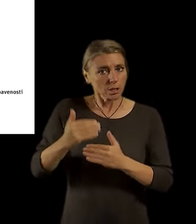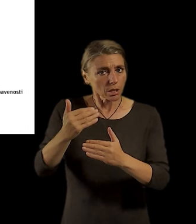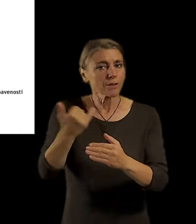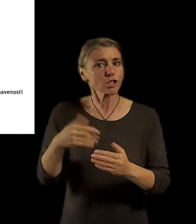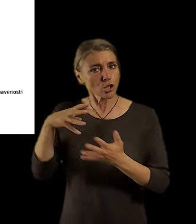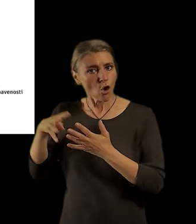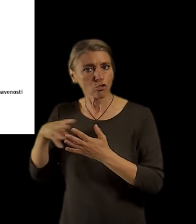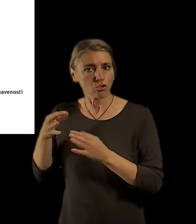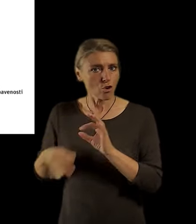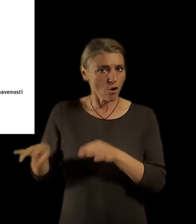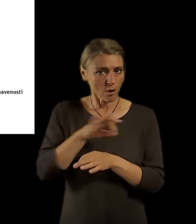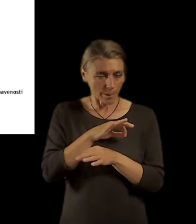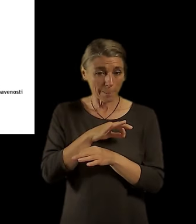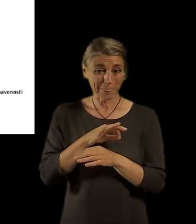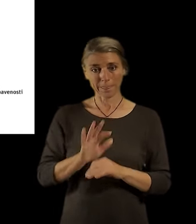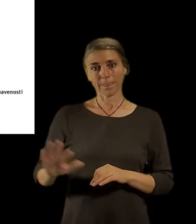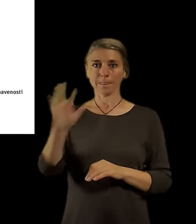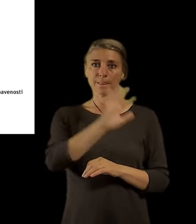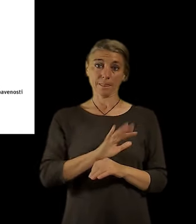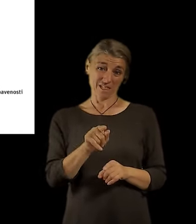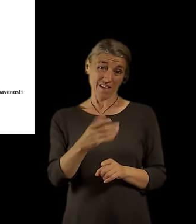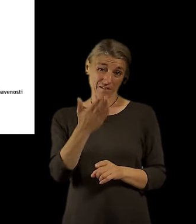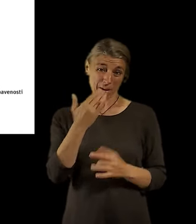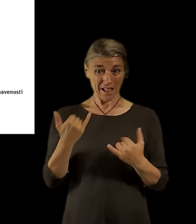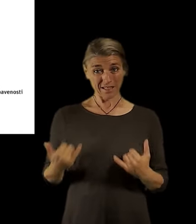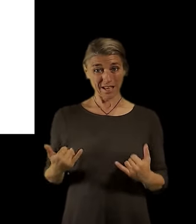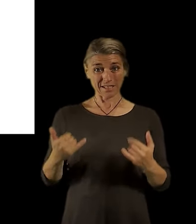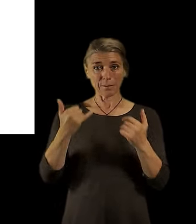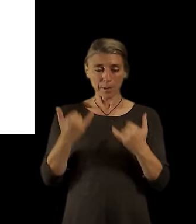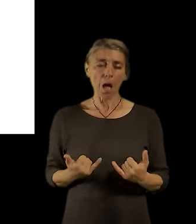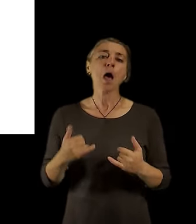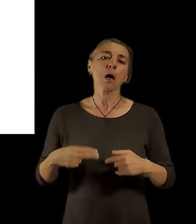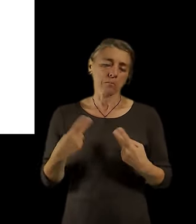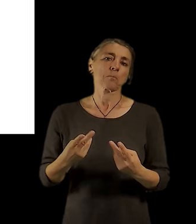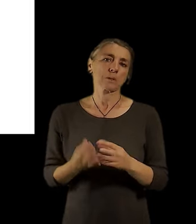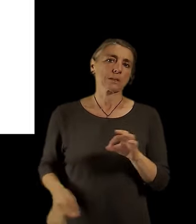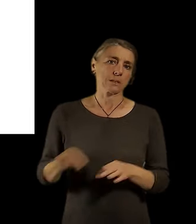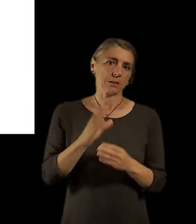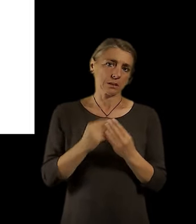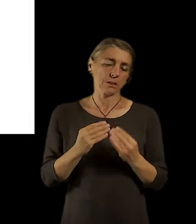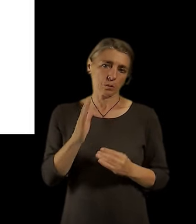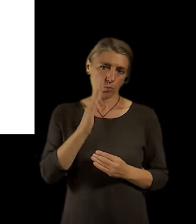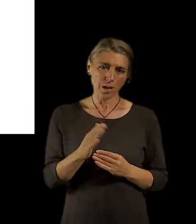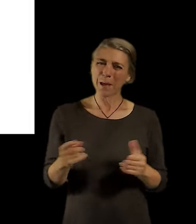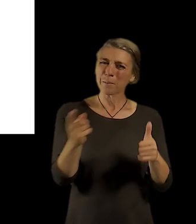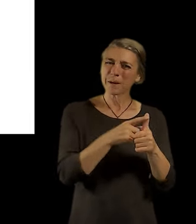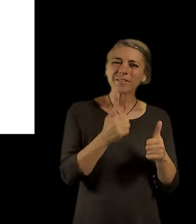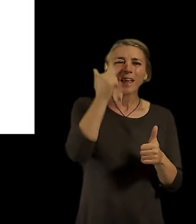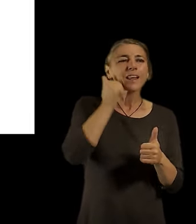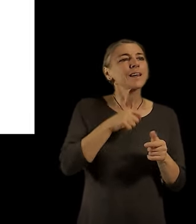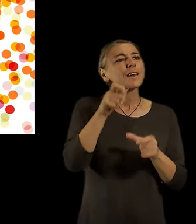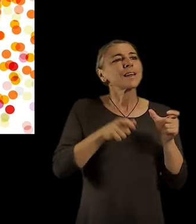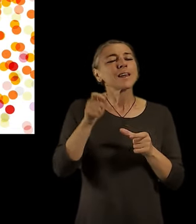takhle ta Praha 15-minutová vypadá. A teď se o ní řekneme trošku něco víc. K té prognóze obyvatel a veřejné